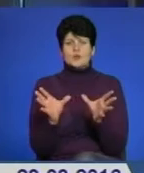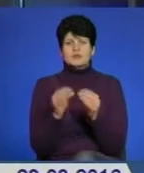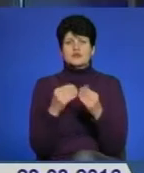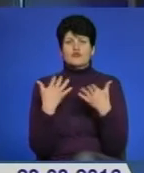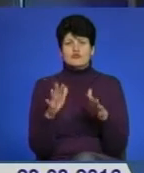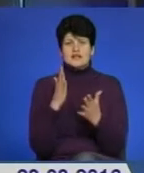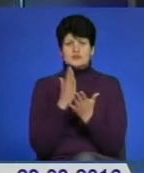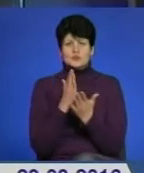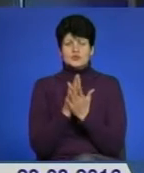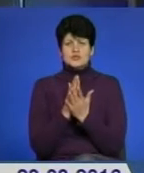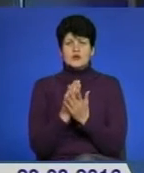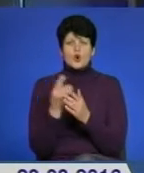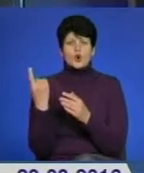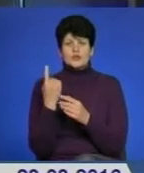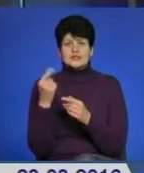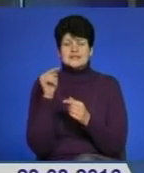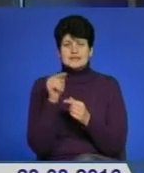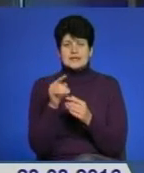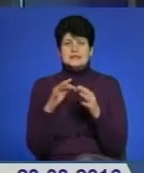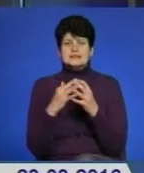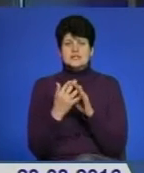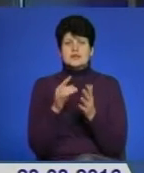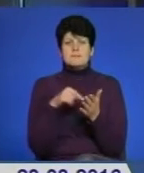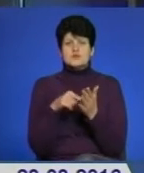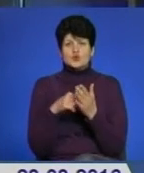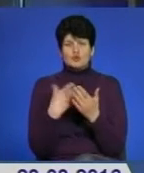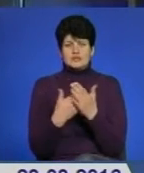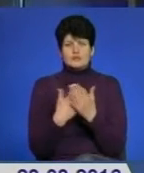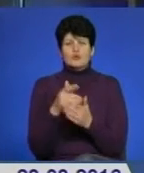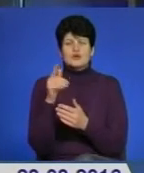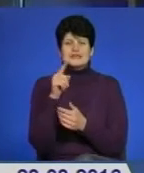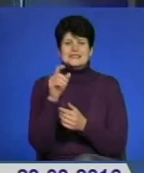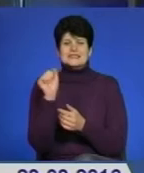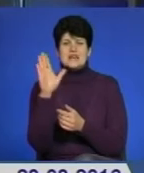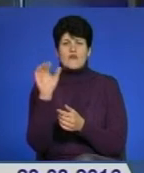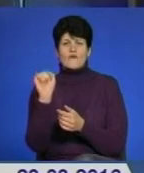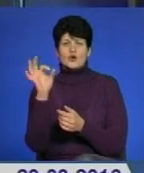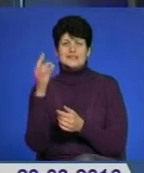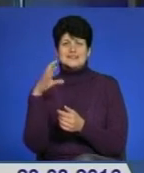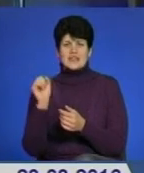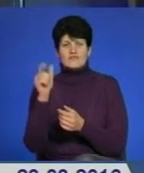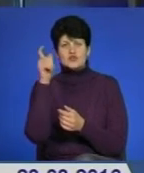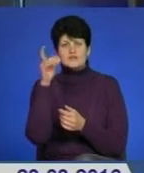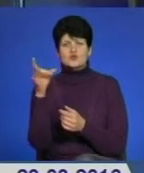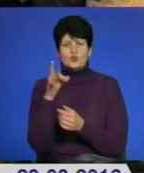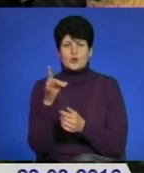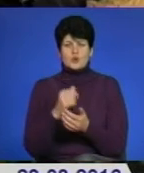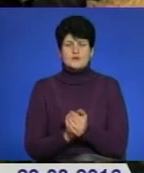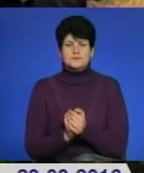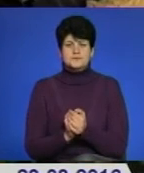існуючих. Одне з них – селище міського типу Заводське, що в Чортківському районі. Там побувала наша знімальна група.